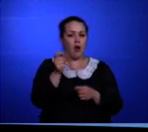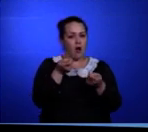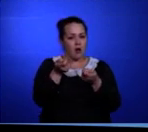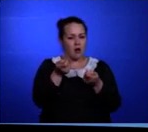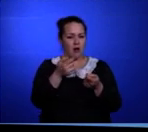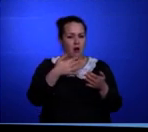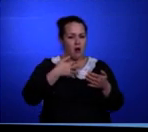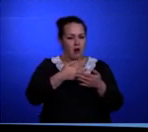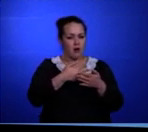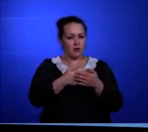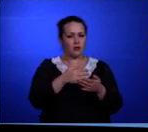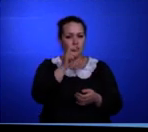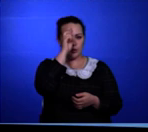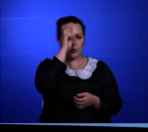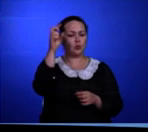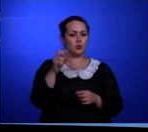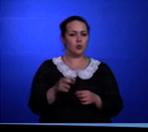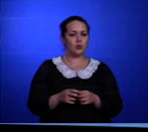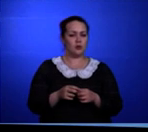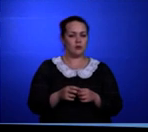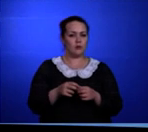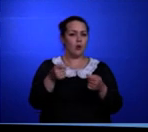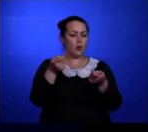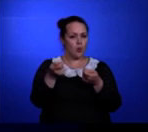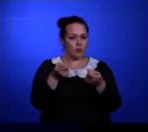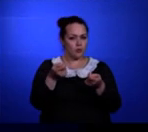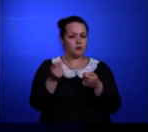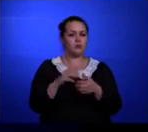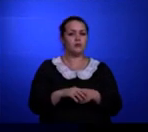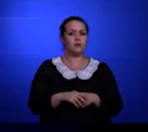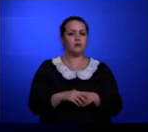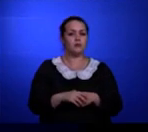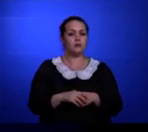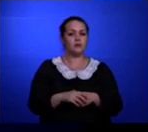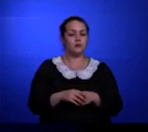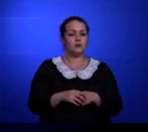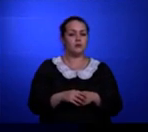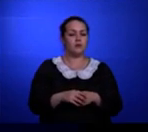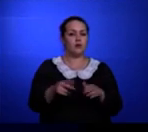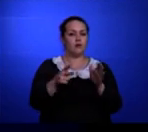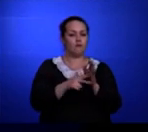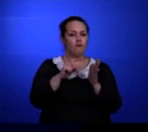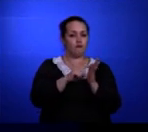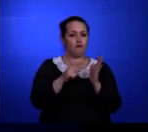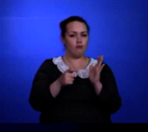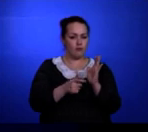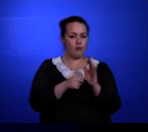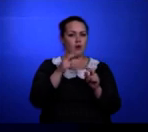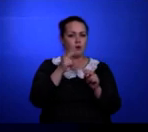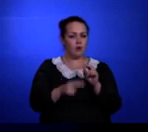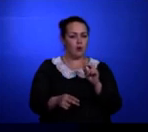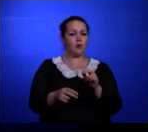стал государственным деятелем. После восьми классов общеобразовательной